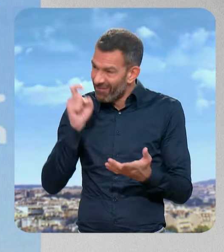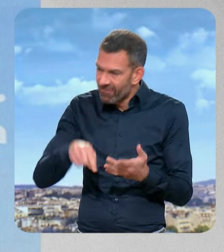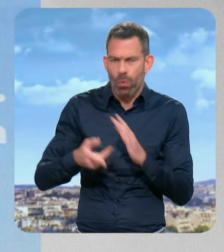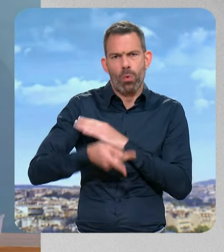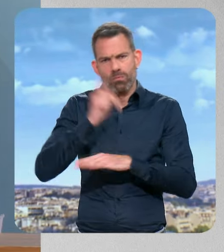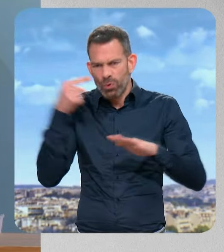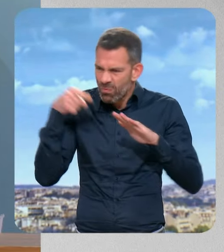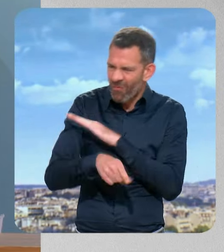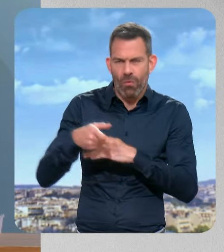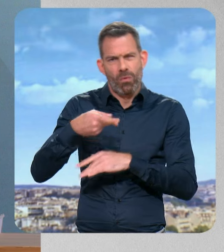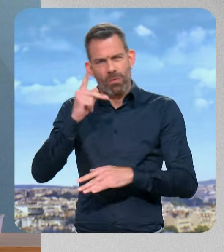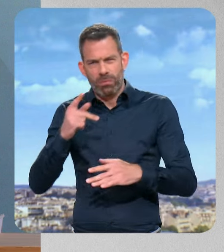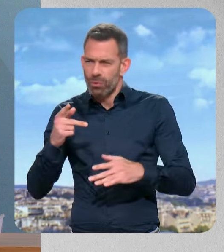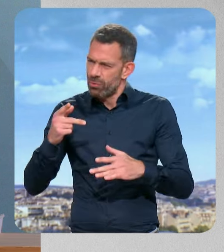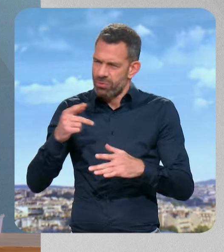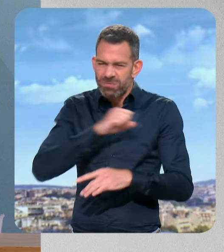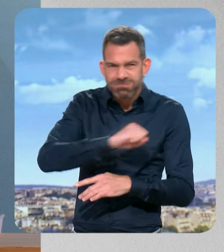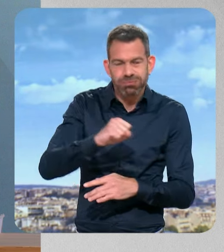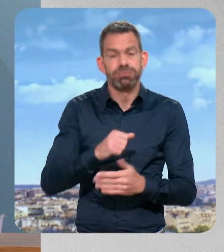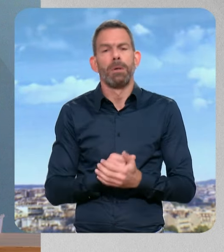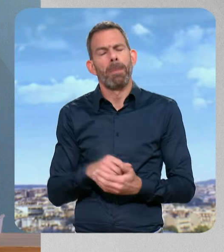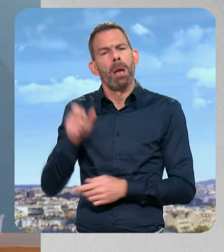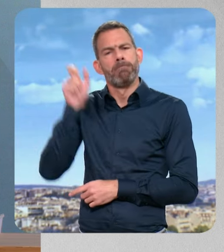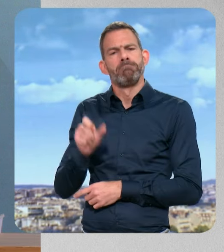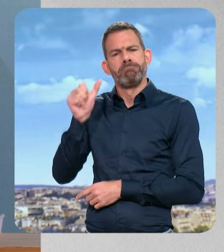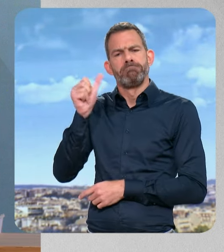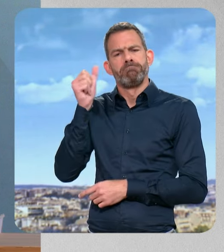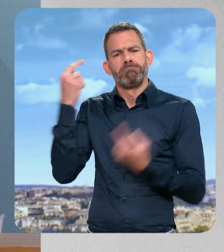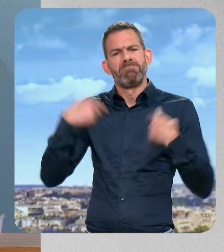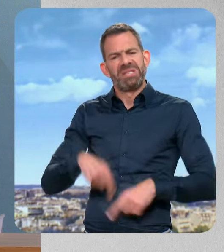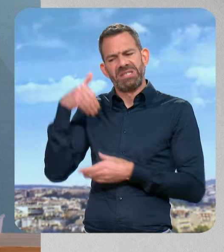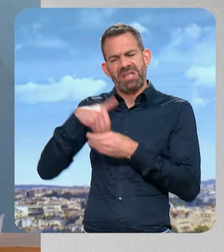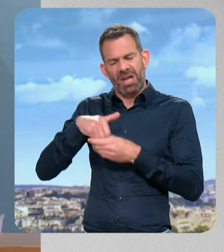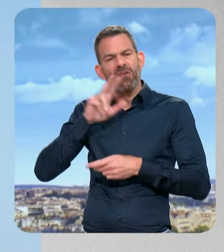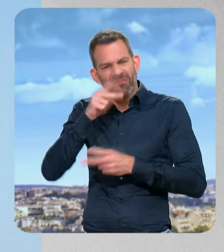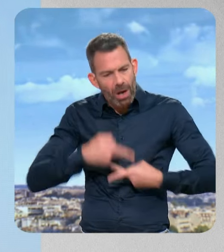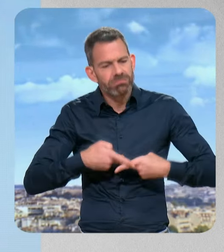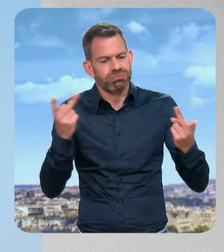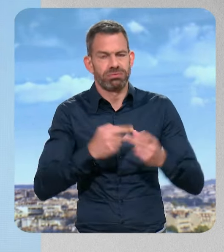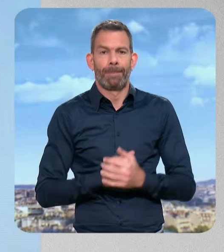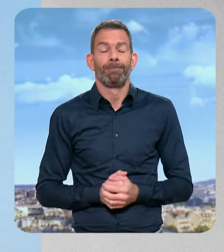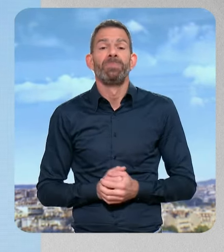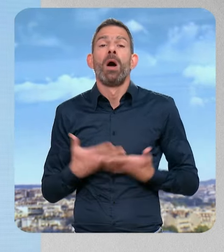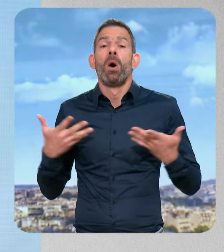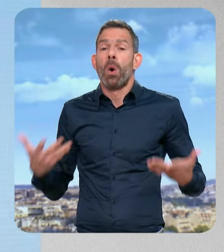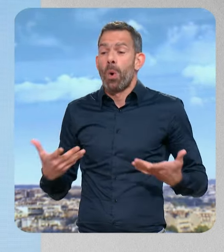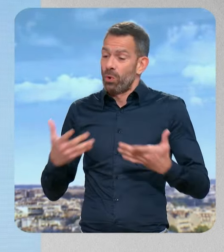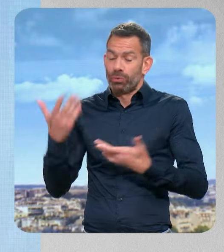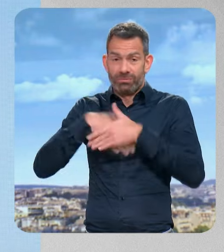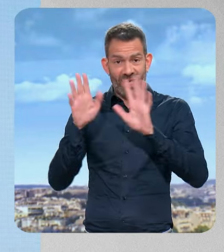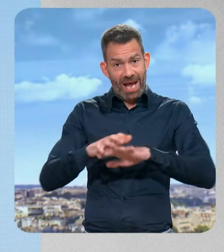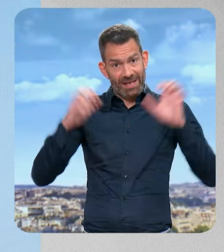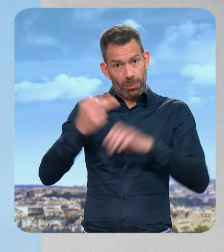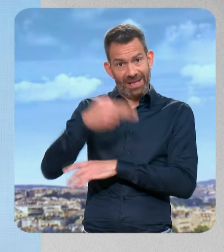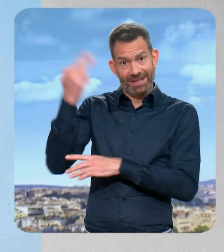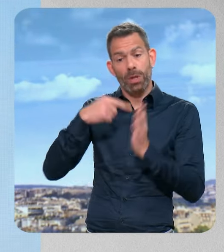plus fort, beaucoup plus loin. Bruno Retailleau fera des annonces le 8 prochain. Nicolas D'Aragon, c'est aujourd'hui la journée de la niche parlementaire du Rassemblement National. Concrètement, ça veut dire